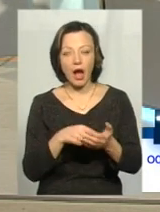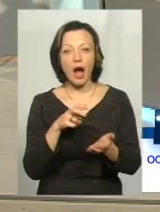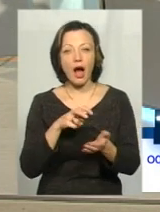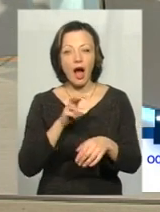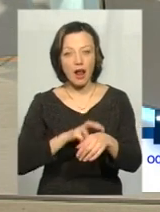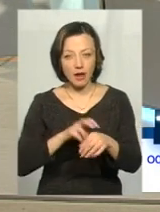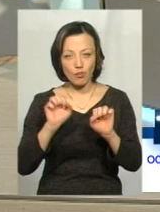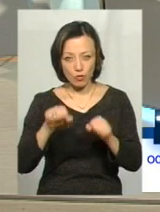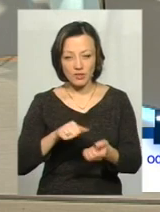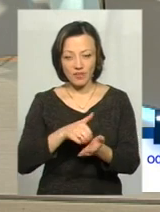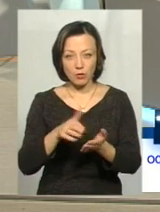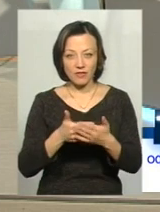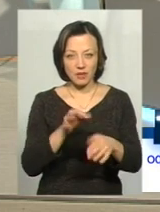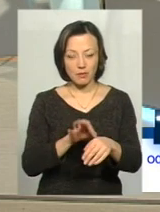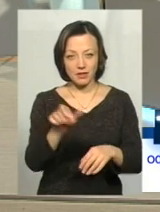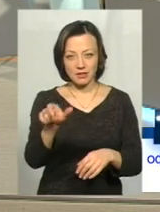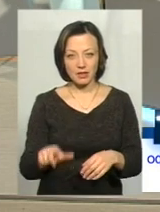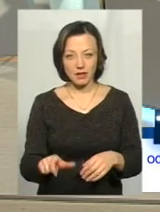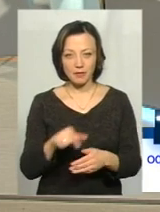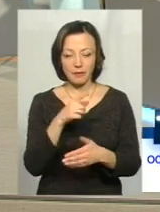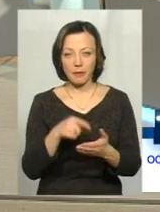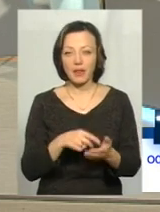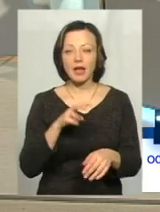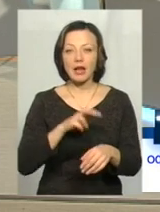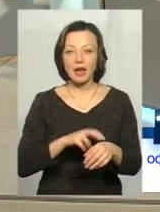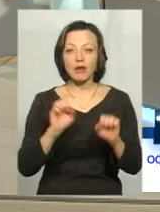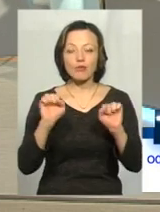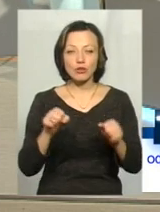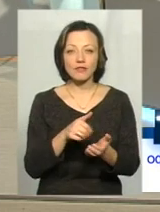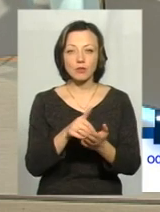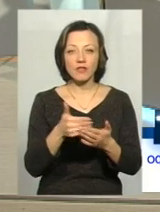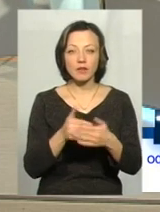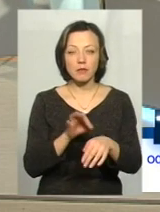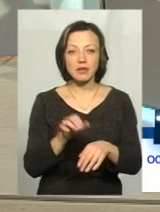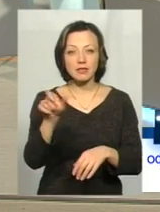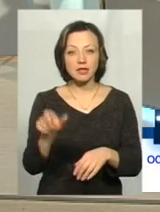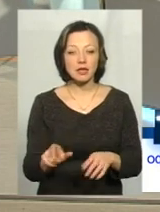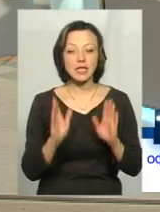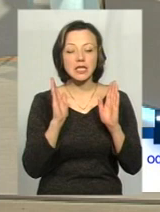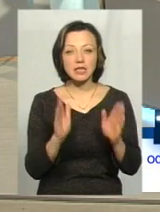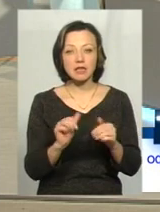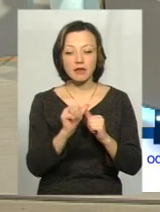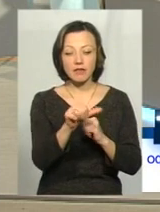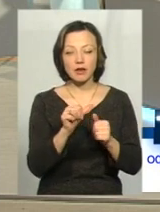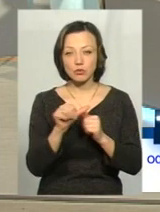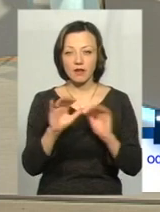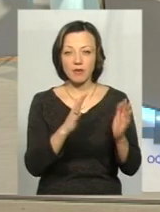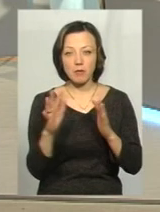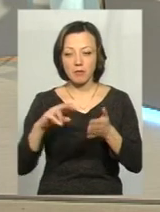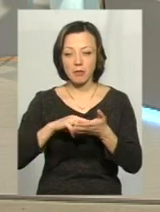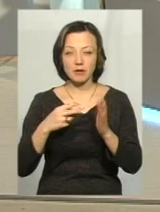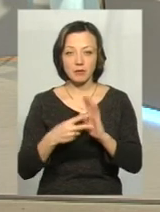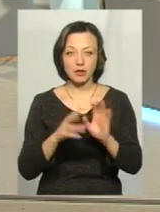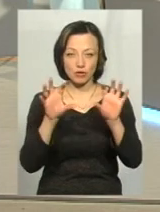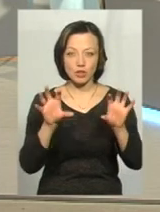може відмовитись від пацієнта, до прикладу? Лікар може відмовитись від пацієнта тільки в виключних випадках, коли це передбачить